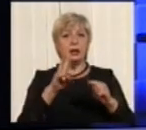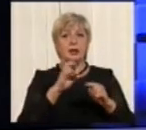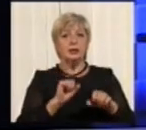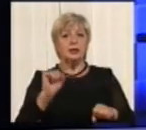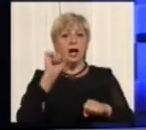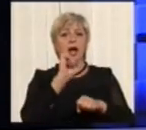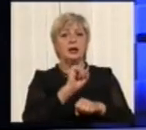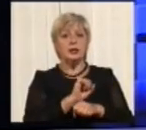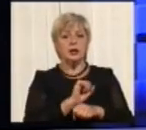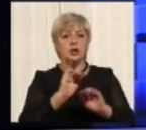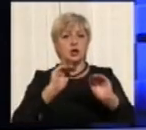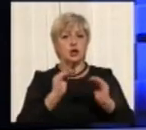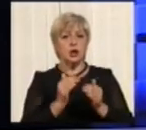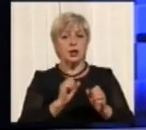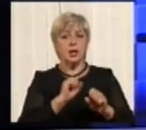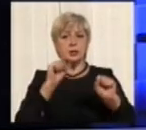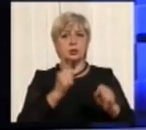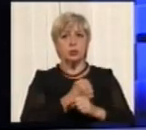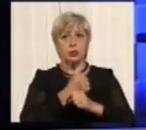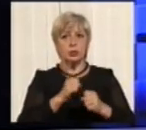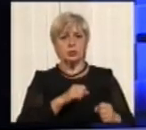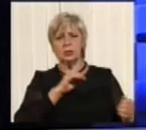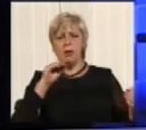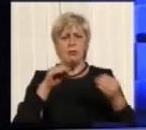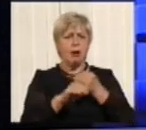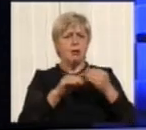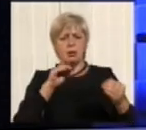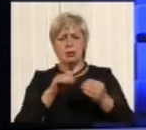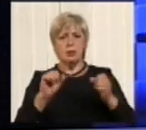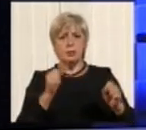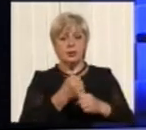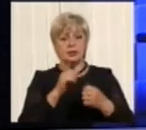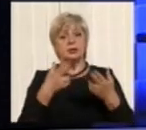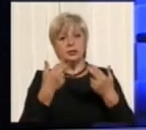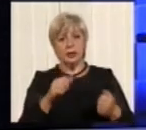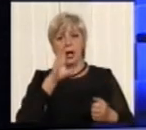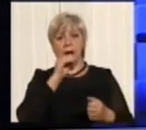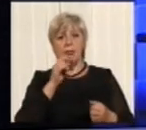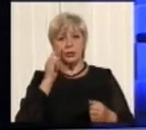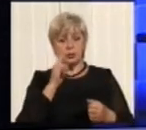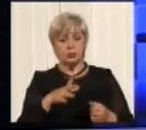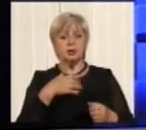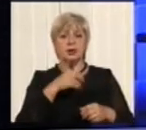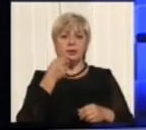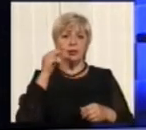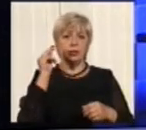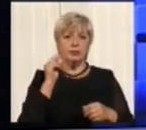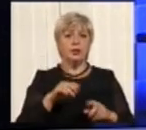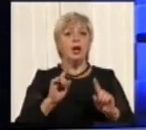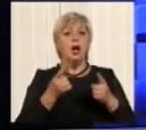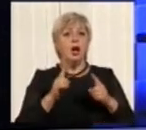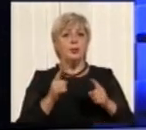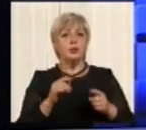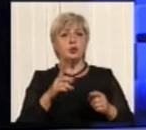хочеш. І ви затрагуєте маршрутників. Да, вони там виновати. Перегруз у них частий. А чому ви мовчите за